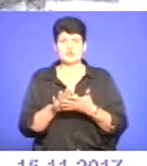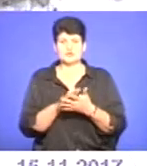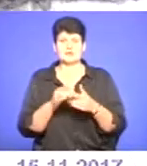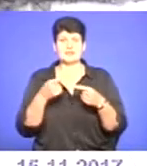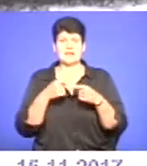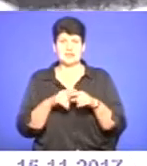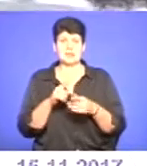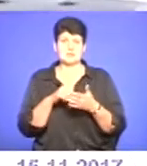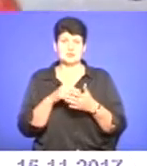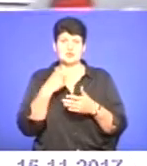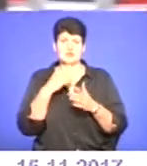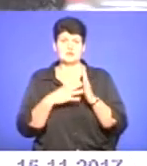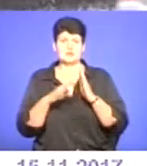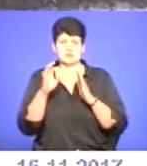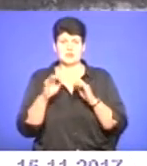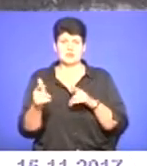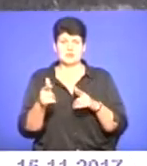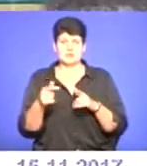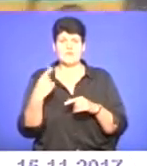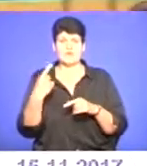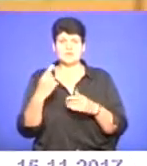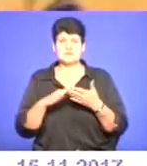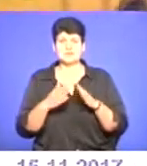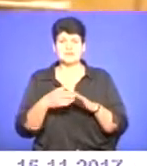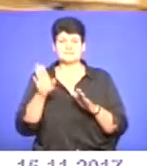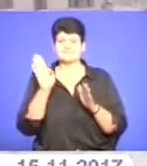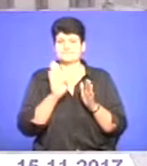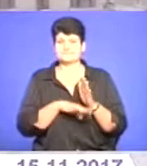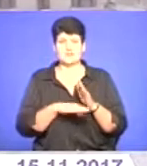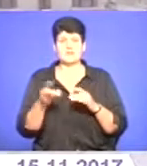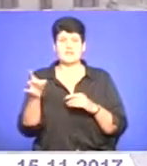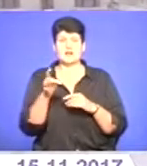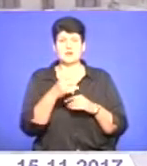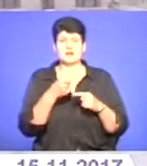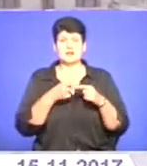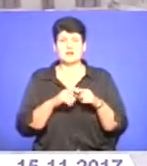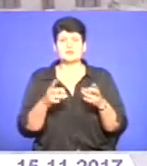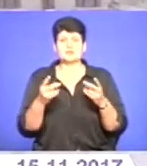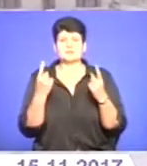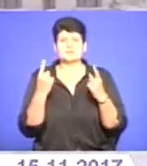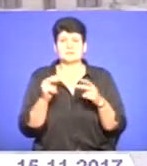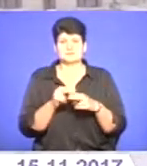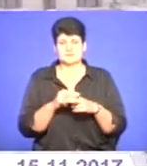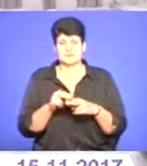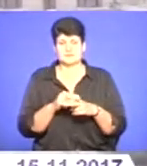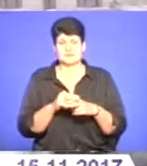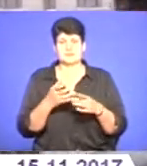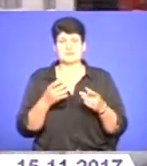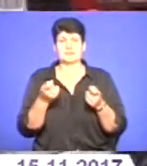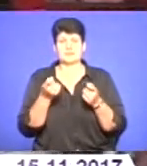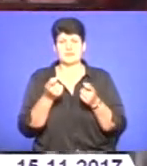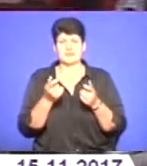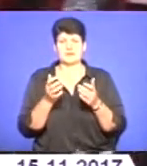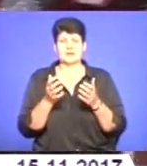% готове до зимового періоду. В області ситуація дещо гірша. У районах техніка потребує капітального ремонту. Незначна